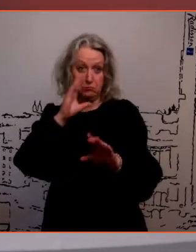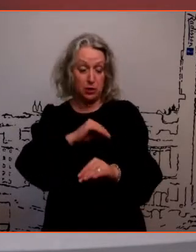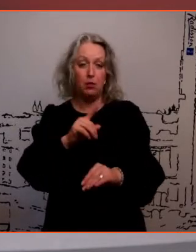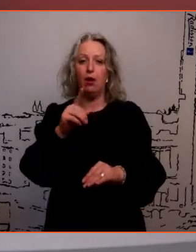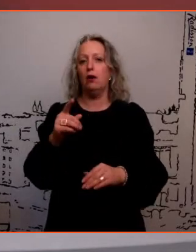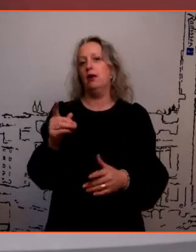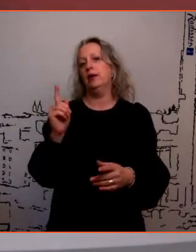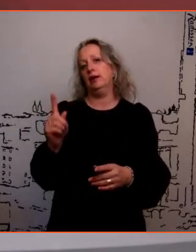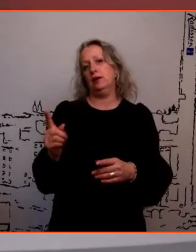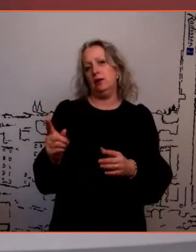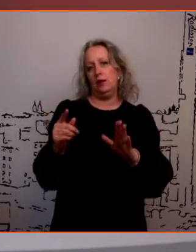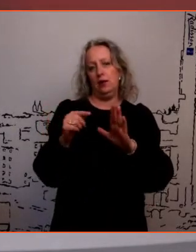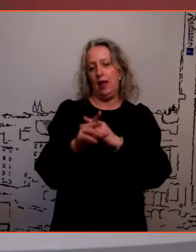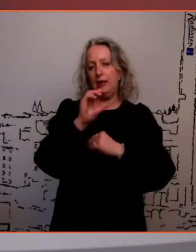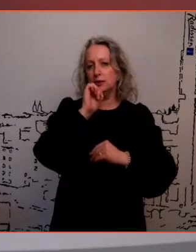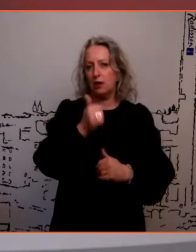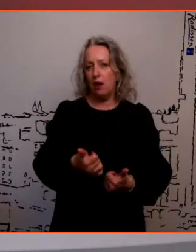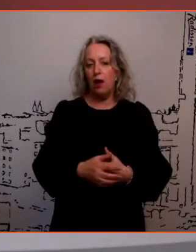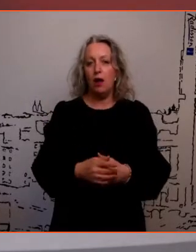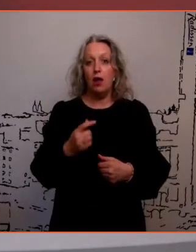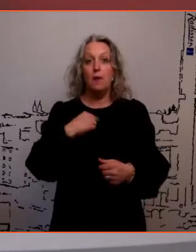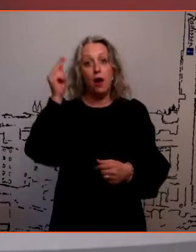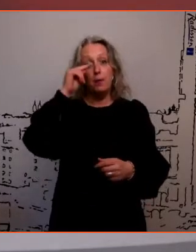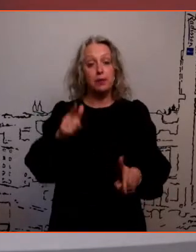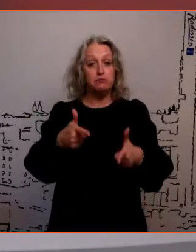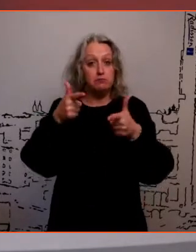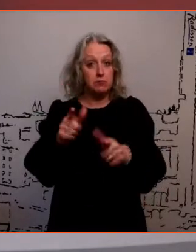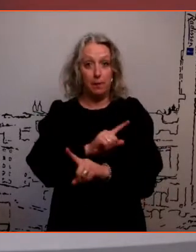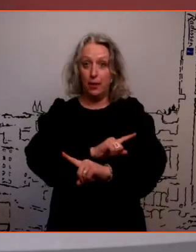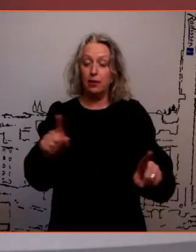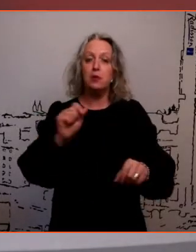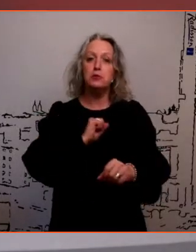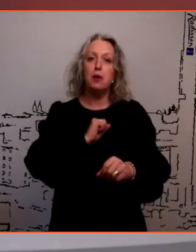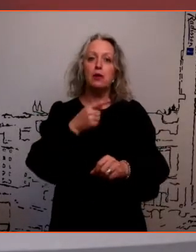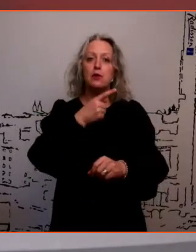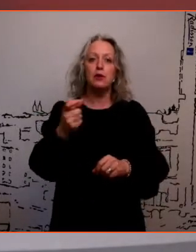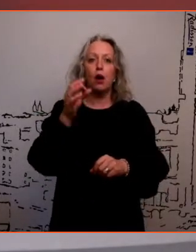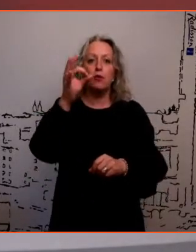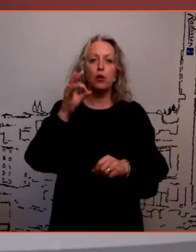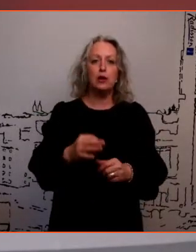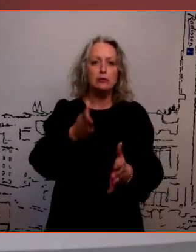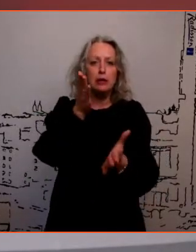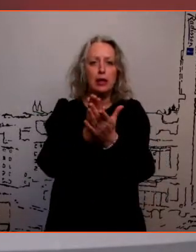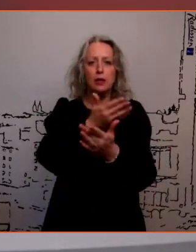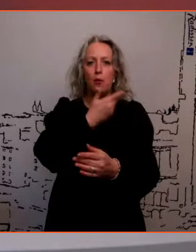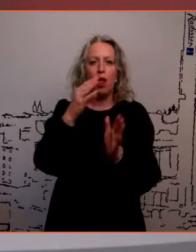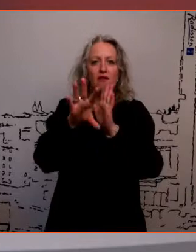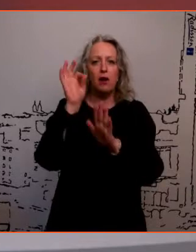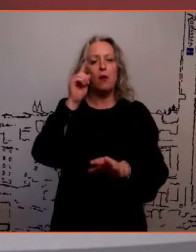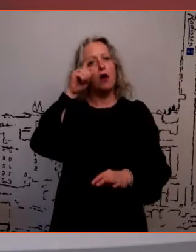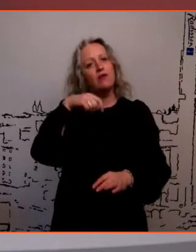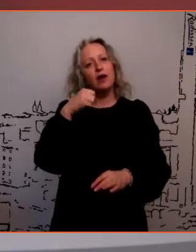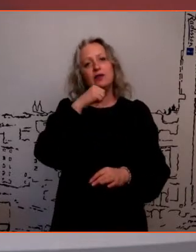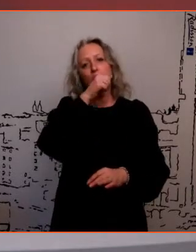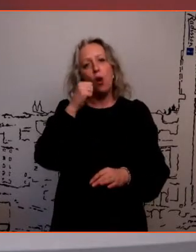Ma ei lähe õppima, sest ma pole 100% kindal oma valikus. Ma arvan, et see on selles mõttes natuke individuaalsem teema, et